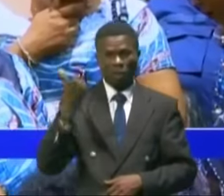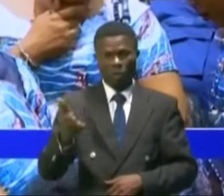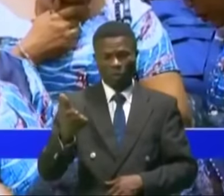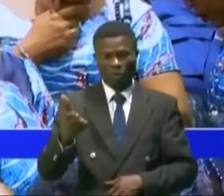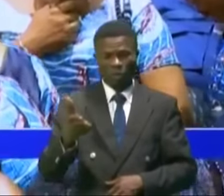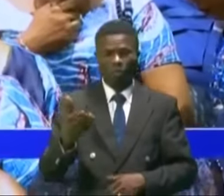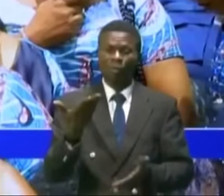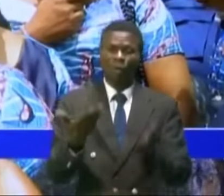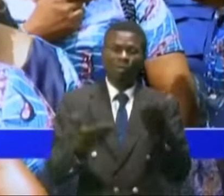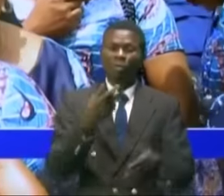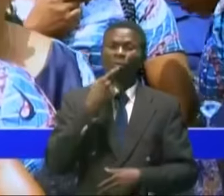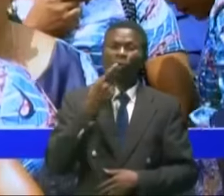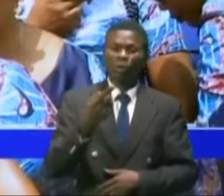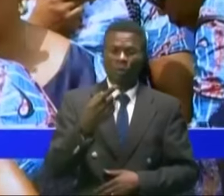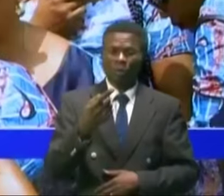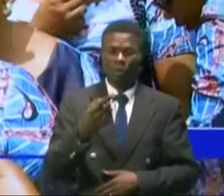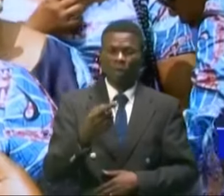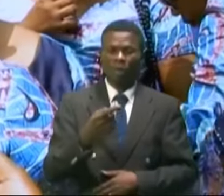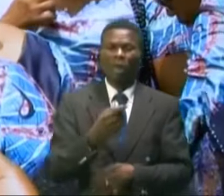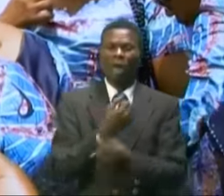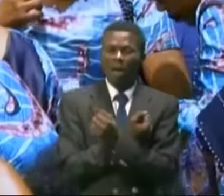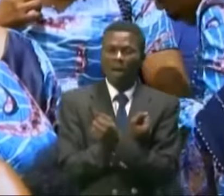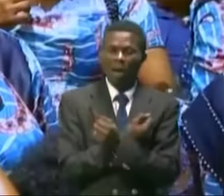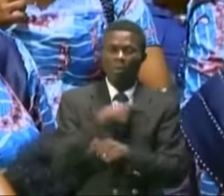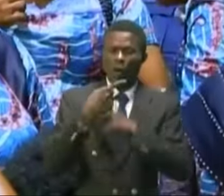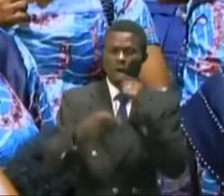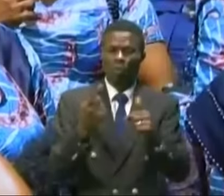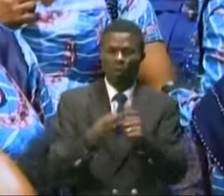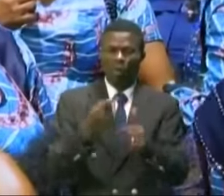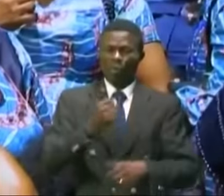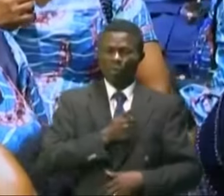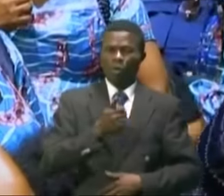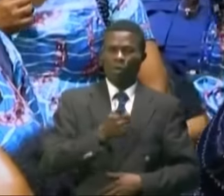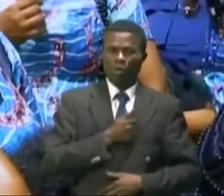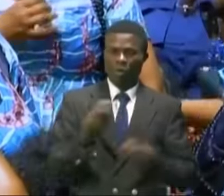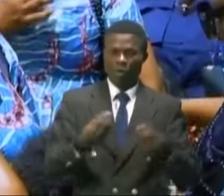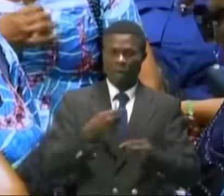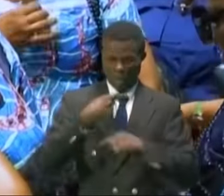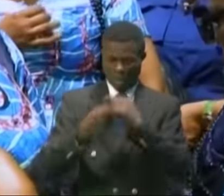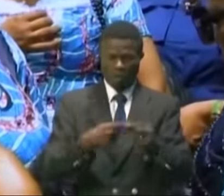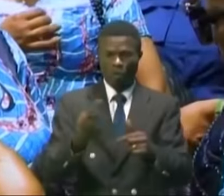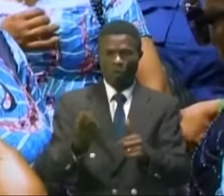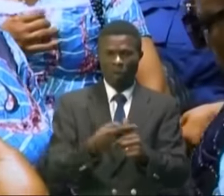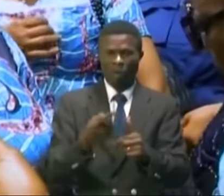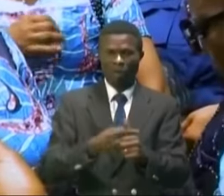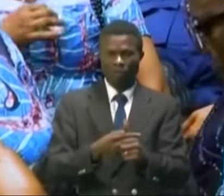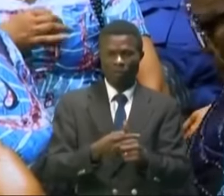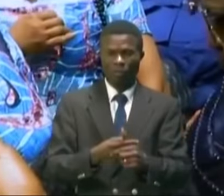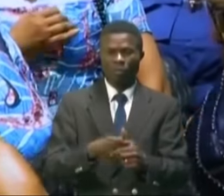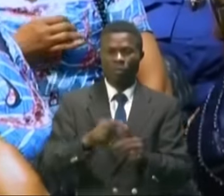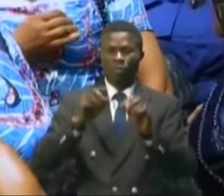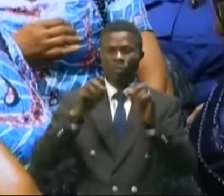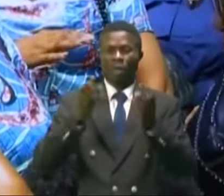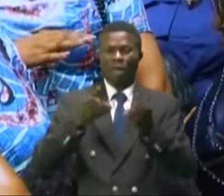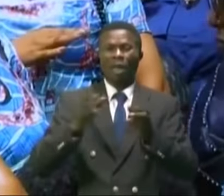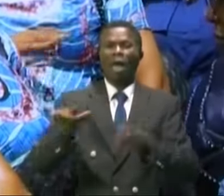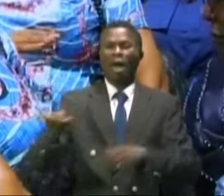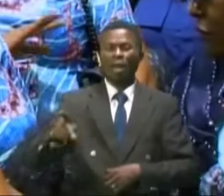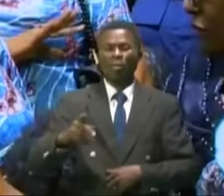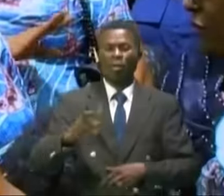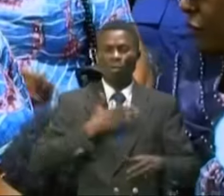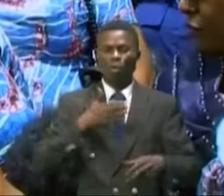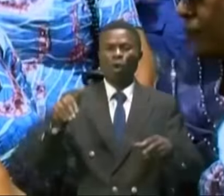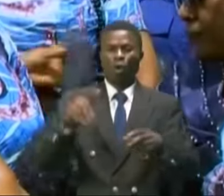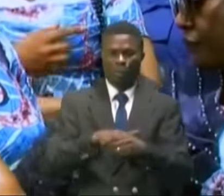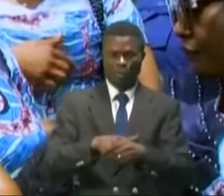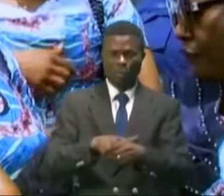Parfois, on dit que la charité bien ordonnée commence par soi-même. C'est comme ça que j'ai commencé dans la ville natale de mon mari, qui est le